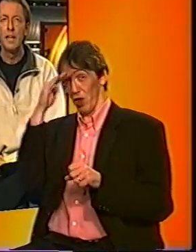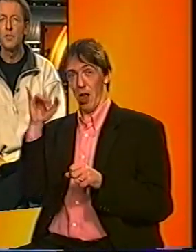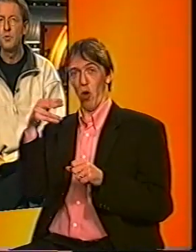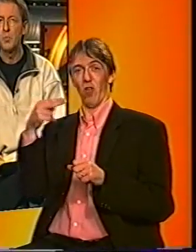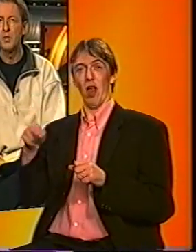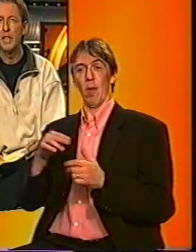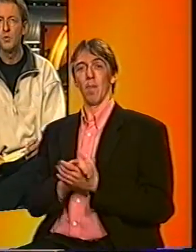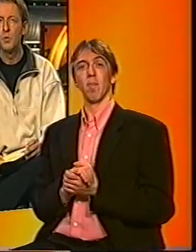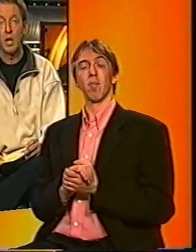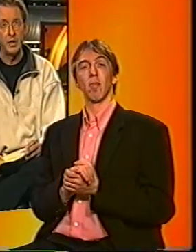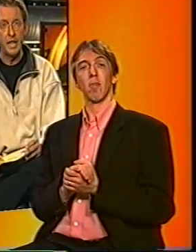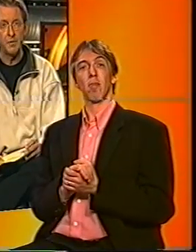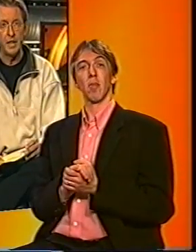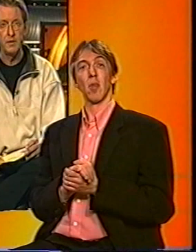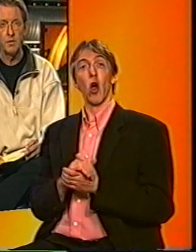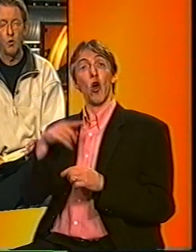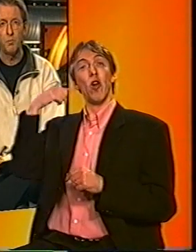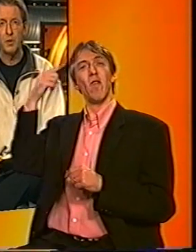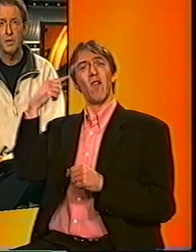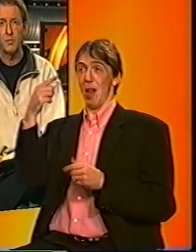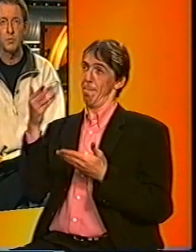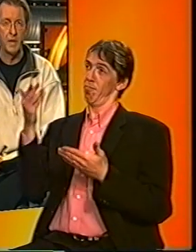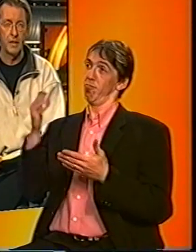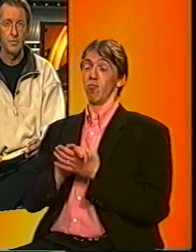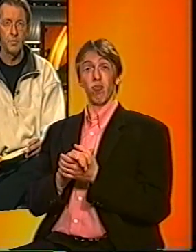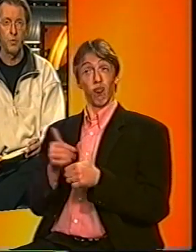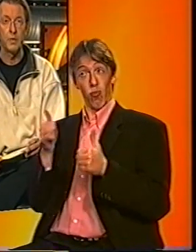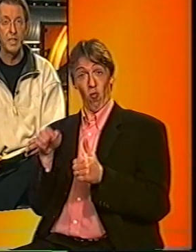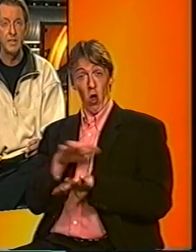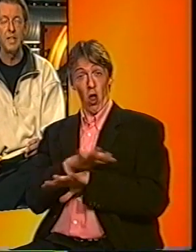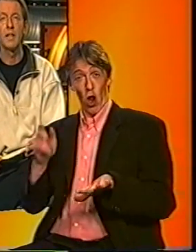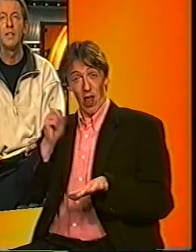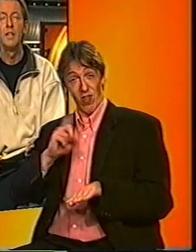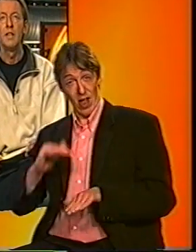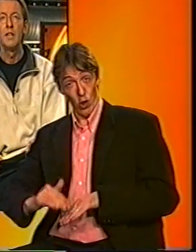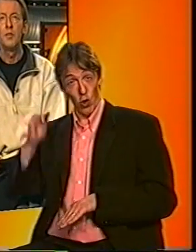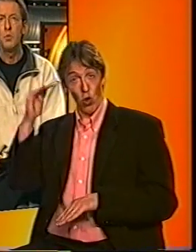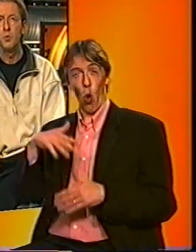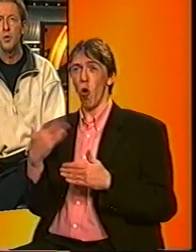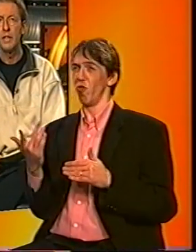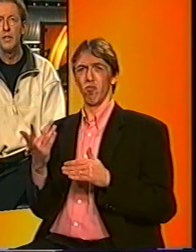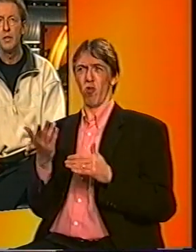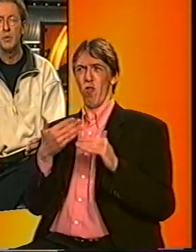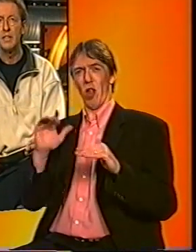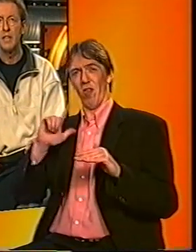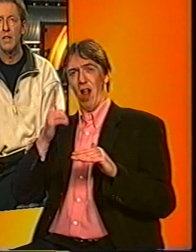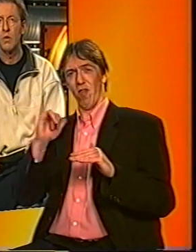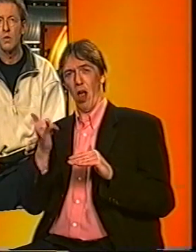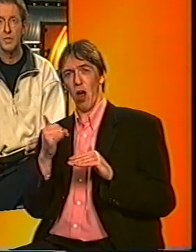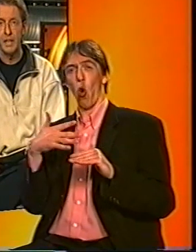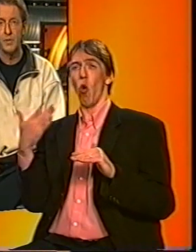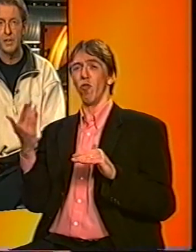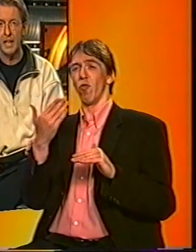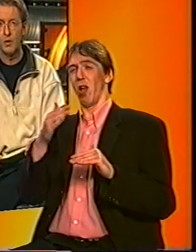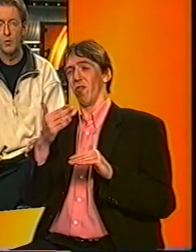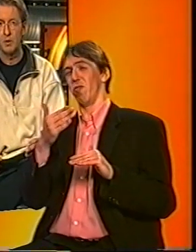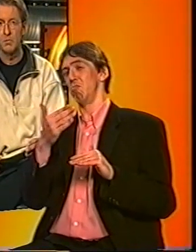Is een film geschikt voor alle leeftijden of pas vanaf 12 of 16 jaar? De filmkeuring die beslist daar al